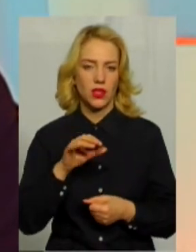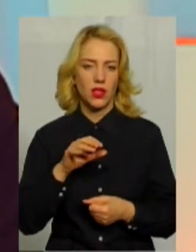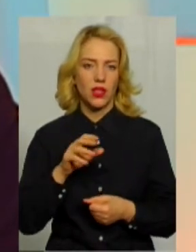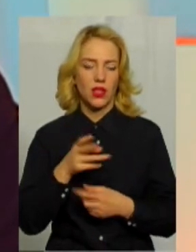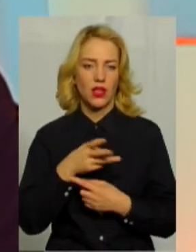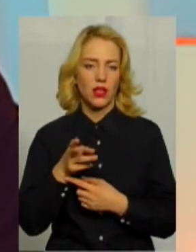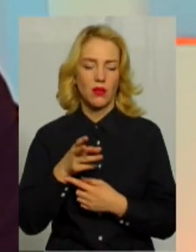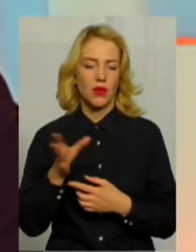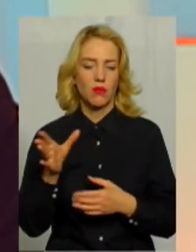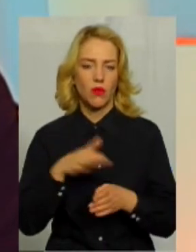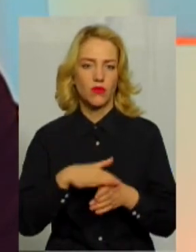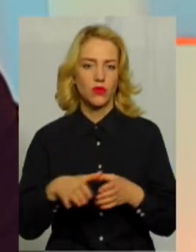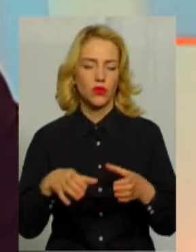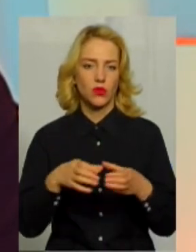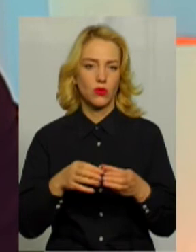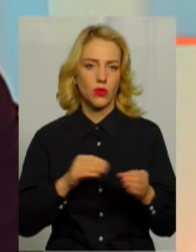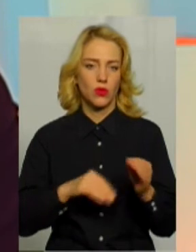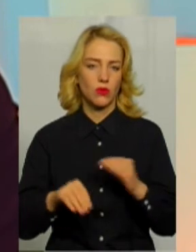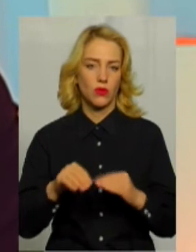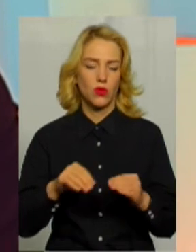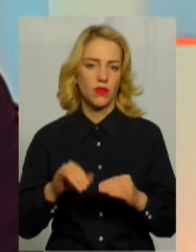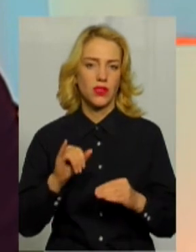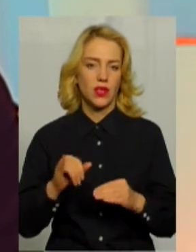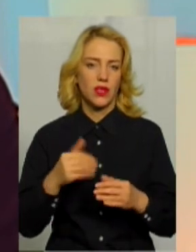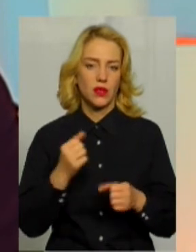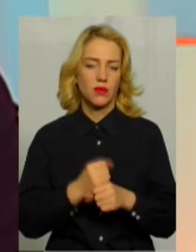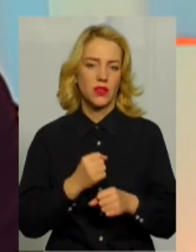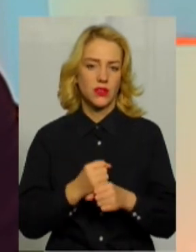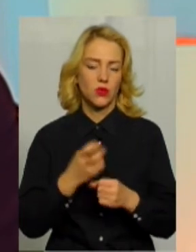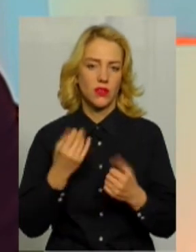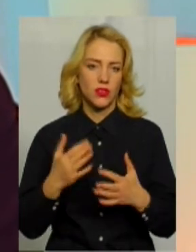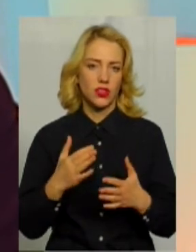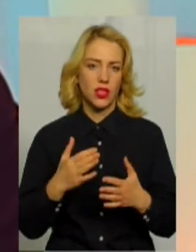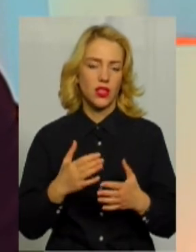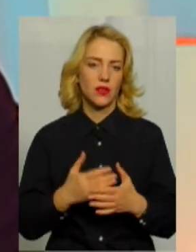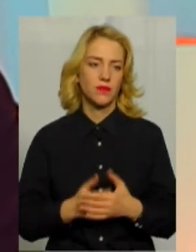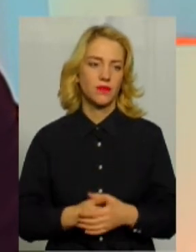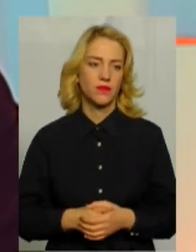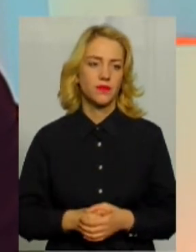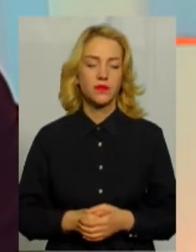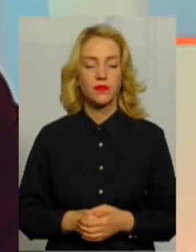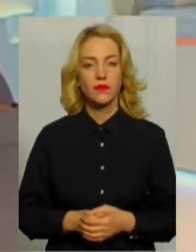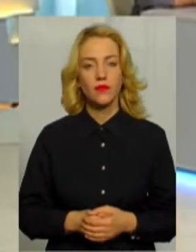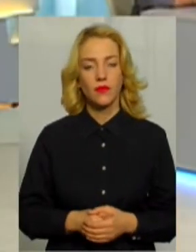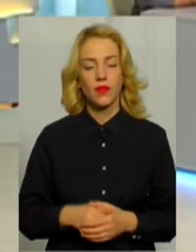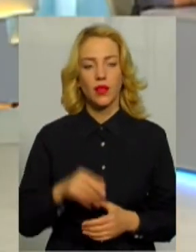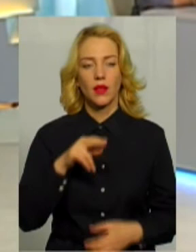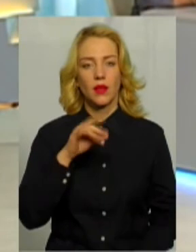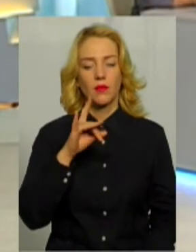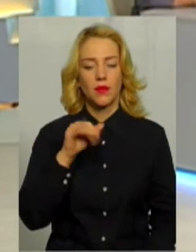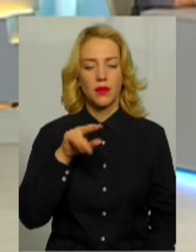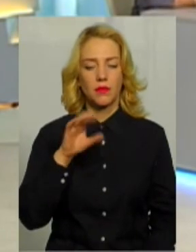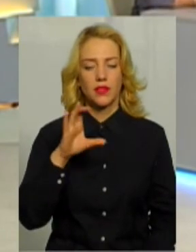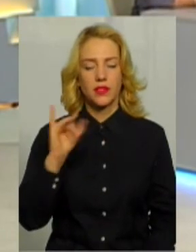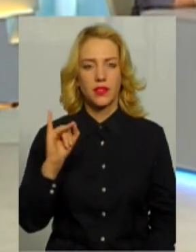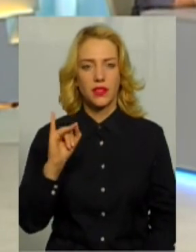повністю група укомплектована і працює вже стаціонарно. Тепер про оці приписи. Про заборонні приписи.